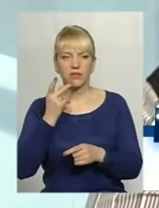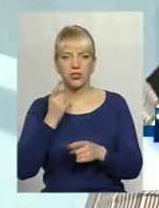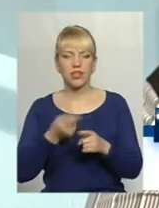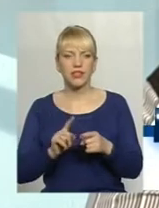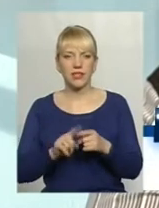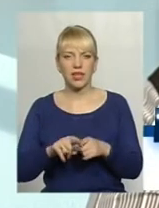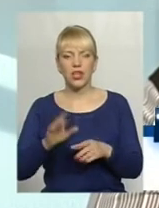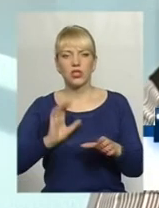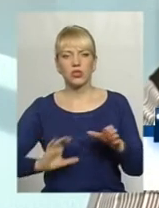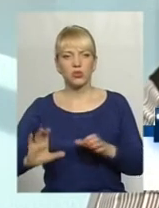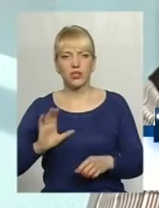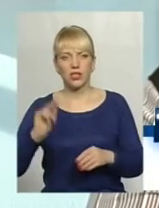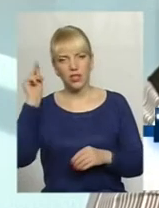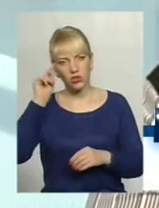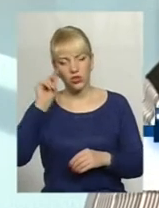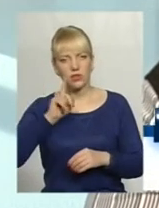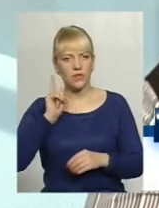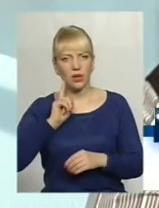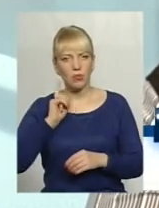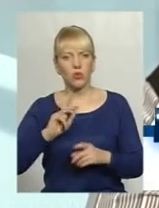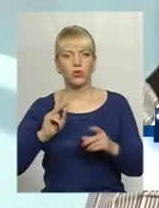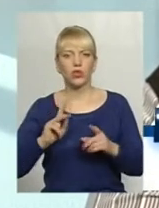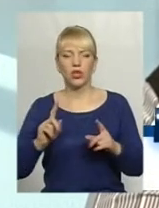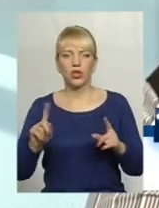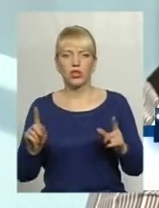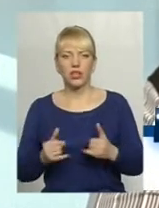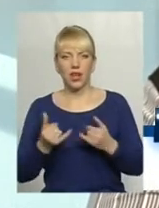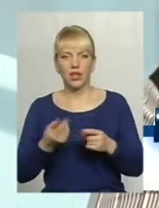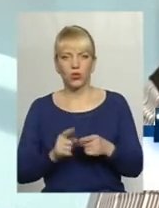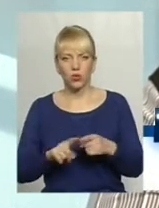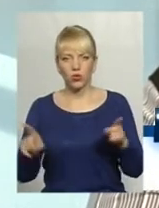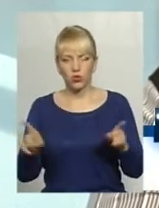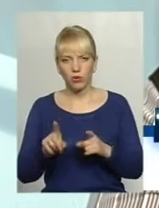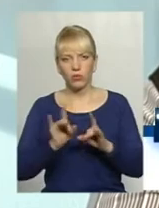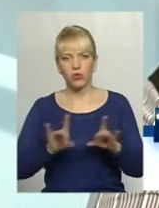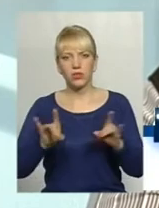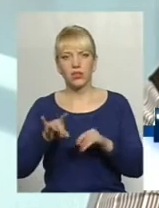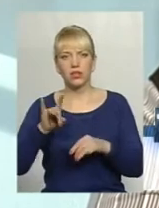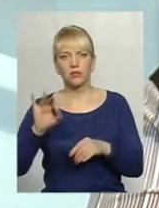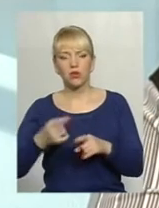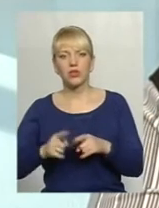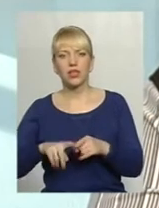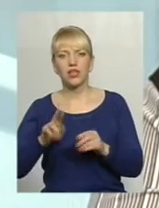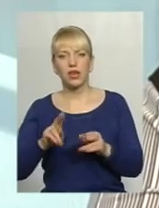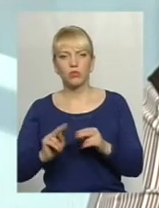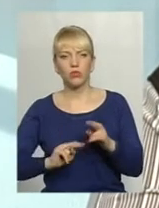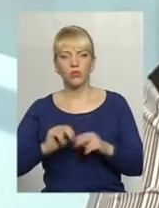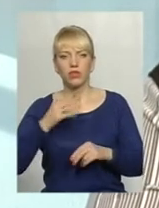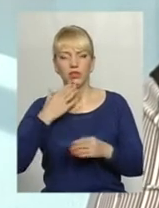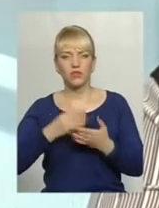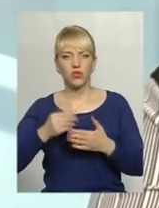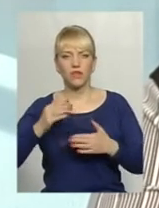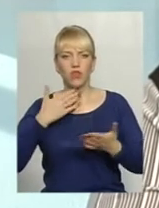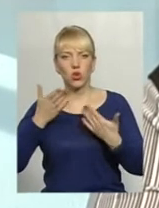студентська і учнівська молодь, для того, щоб розказати про те, як будувати свої відносини.